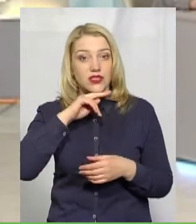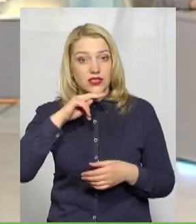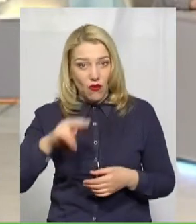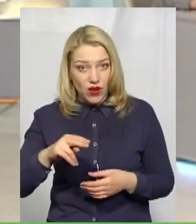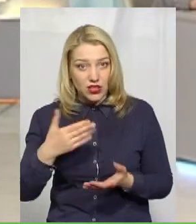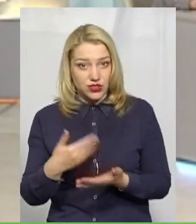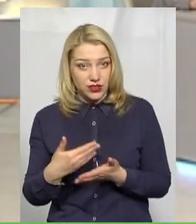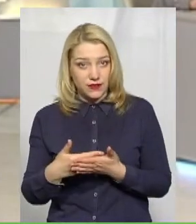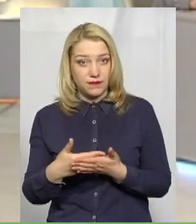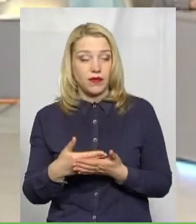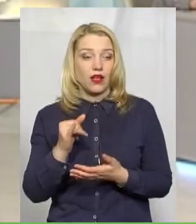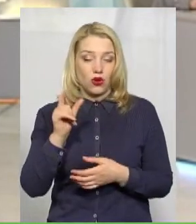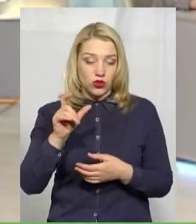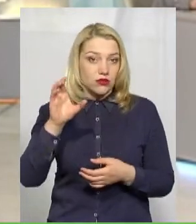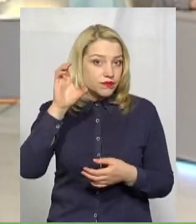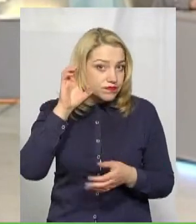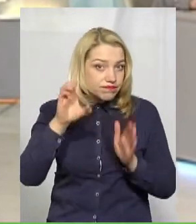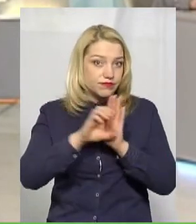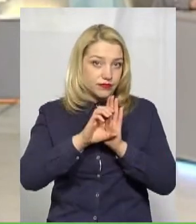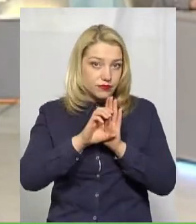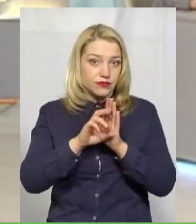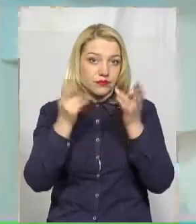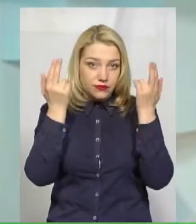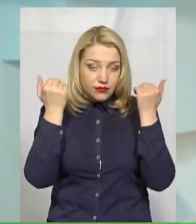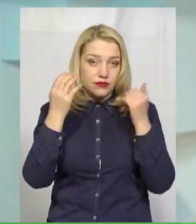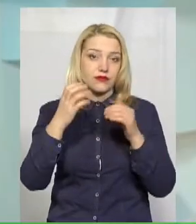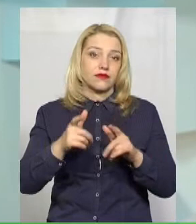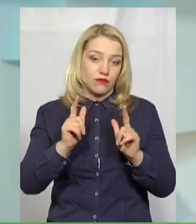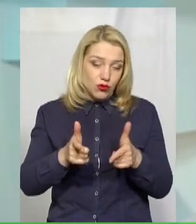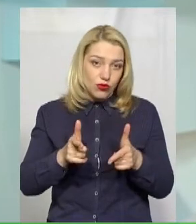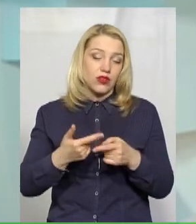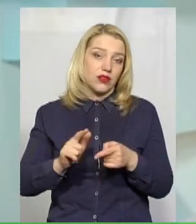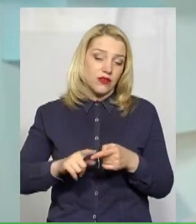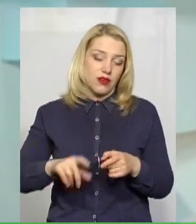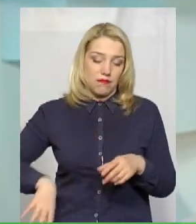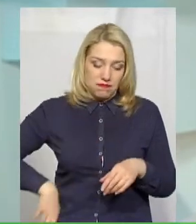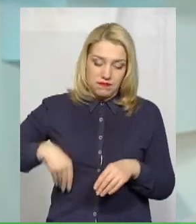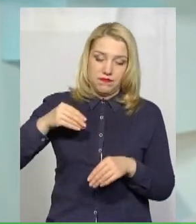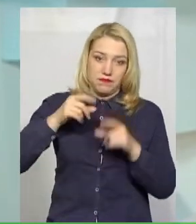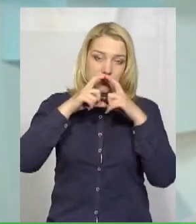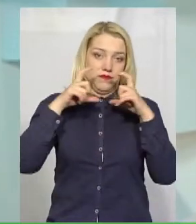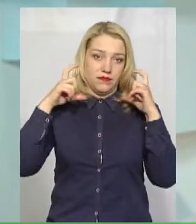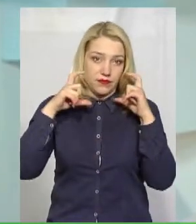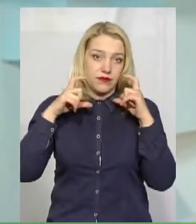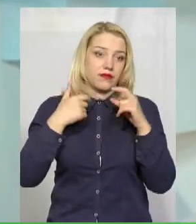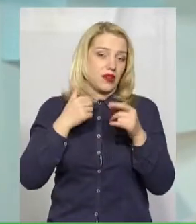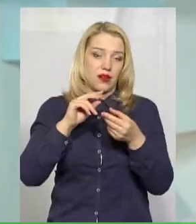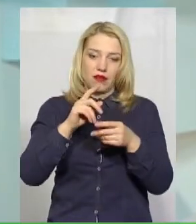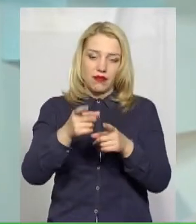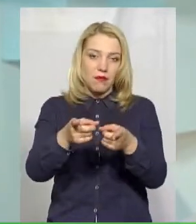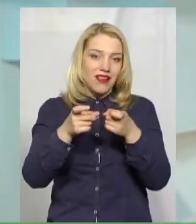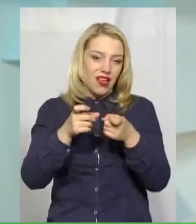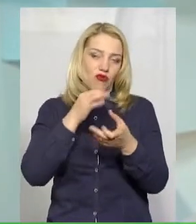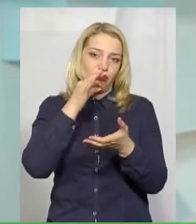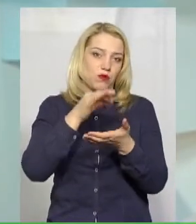і людина слухає тебе уважно, спогоджується з тобою, виймає з кармана масочку, одягає, то будь-яких проблем і притягнень до відповідальності